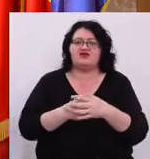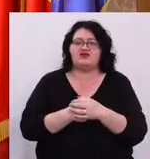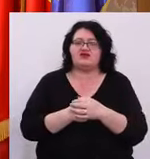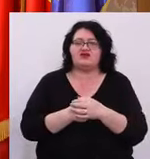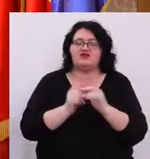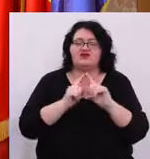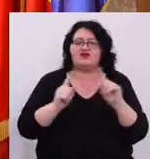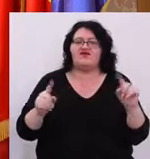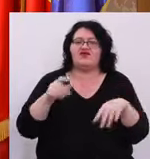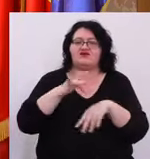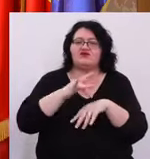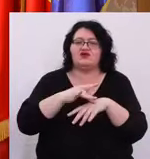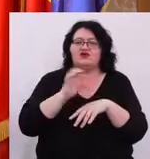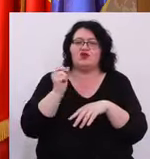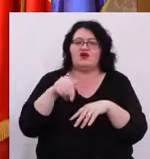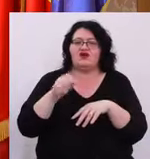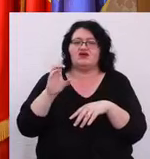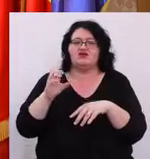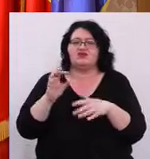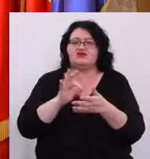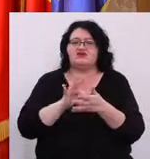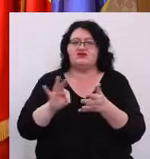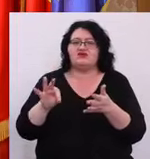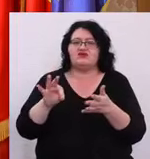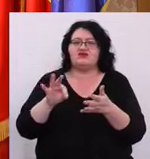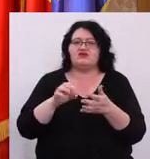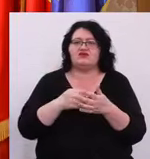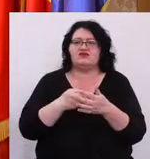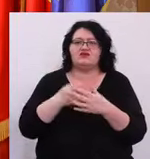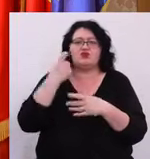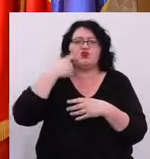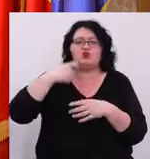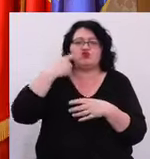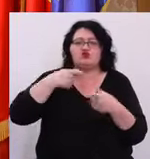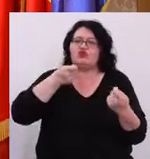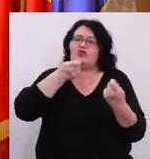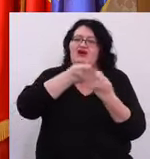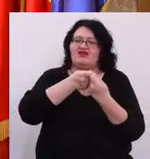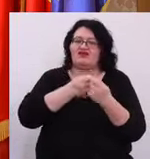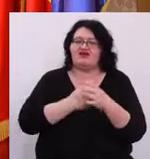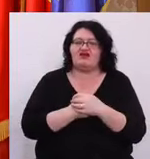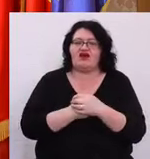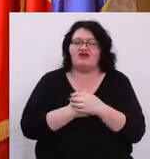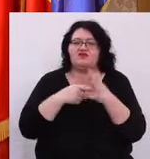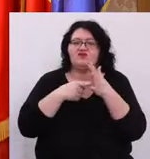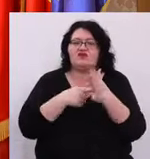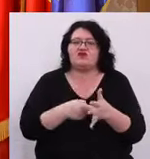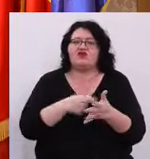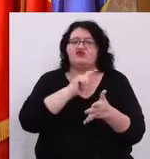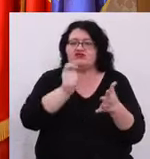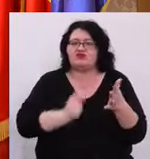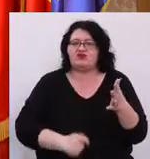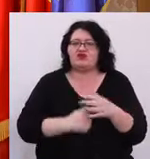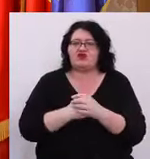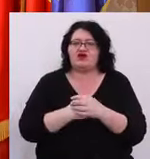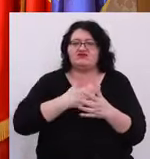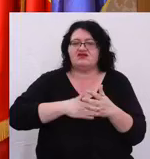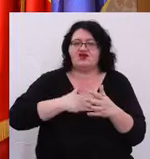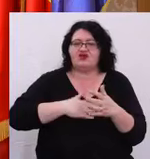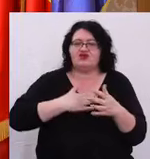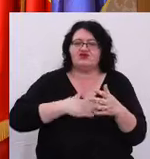profesor dr. Ion Chiricuță din Cluj-Napoca. Prin acest proiect se